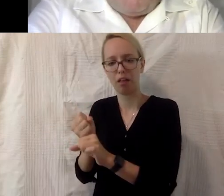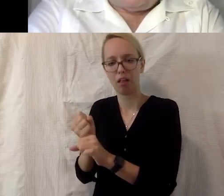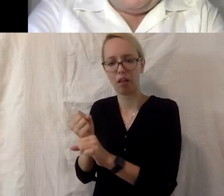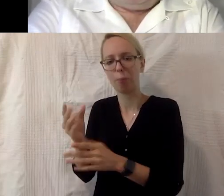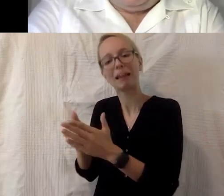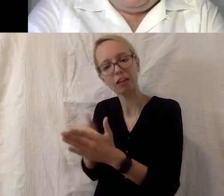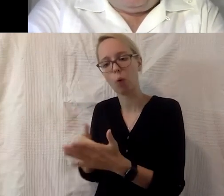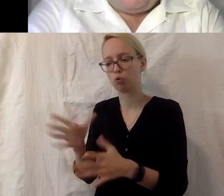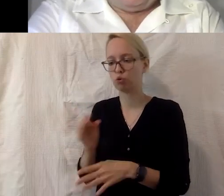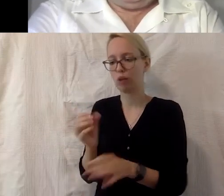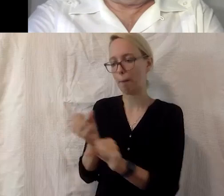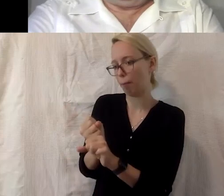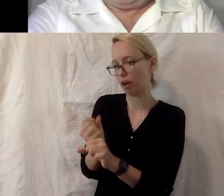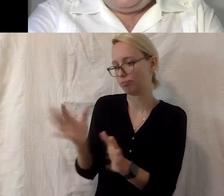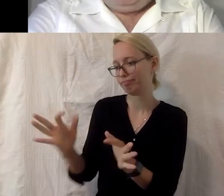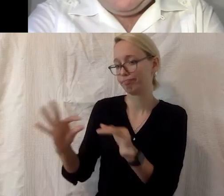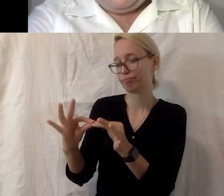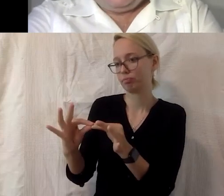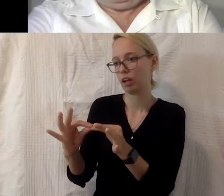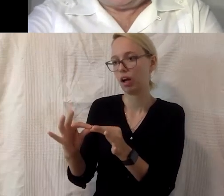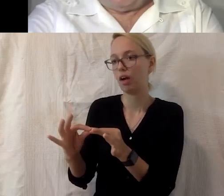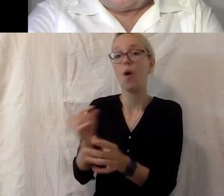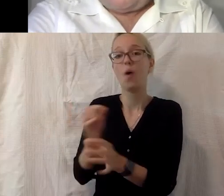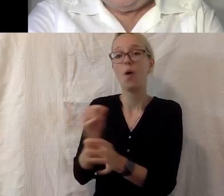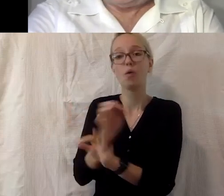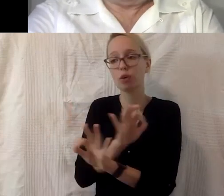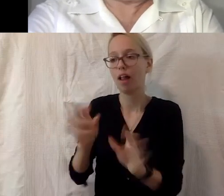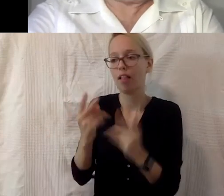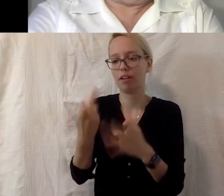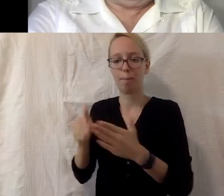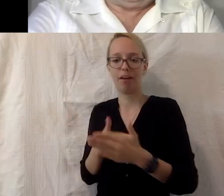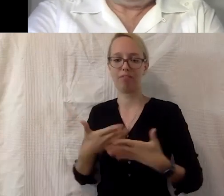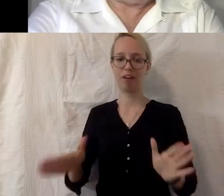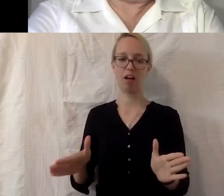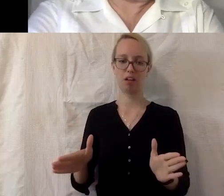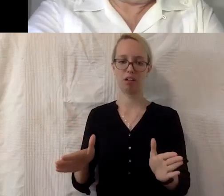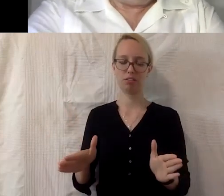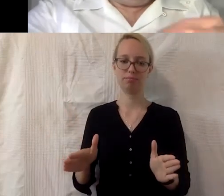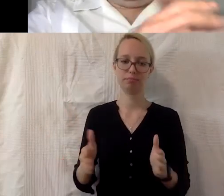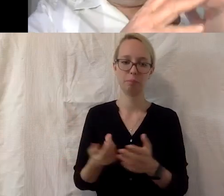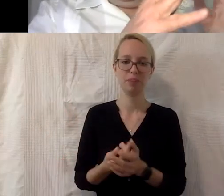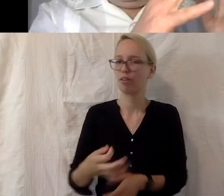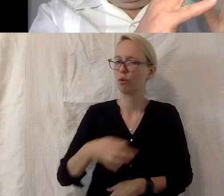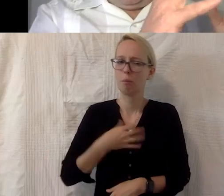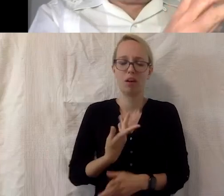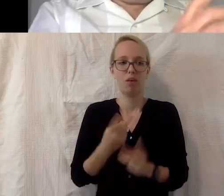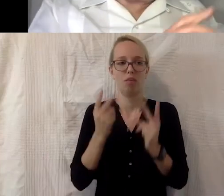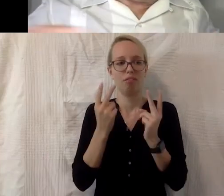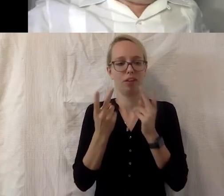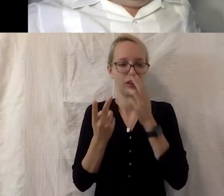darum geht Barrierefreiheit, geht eben jedem an. Das ist man da ganz grundsätzlich. Also ich bin völlig gegen diese